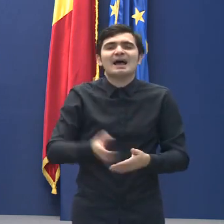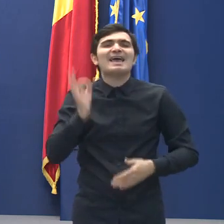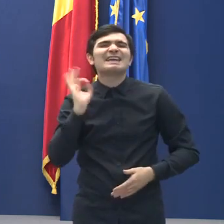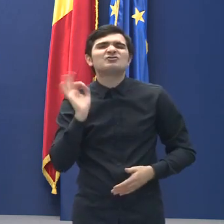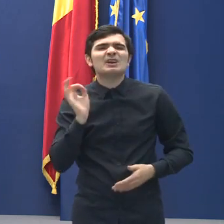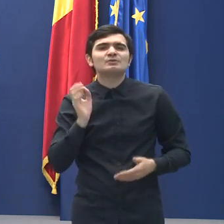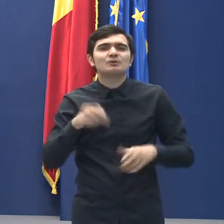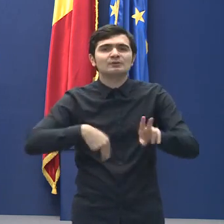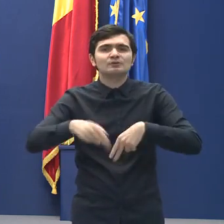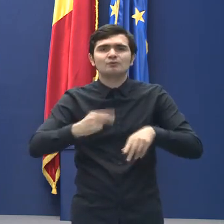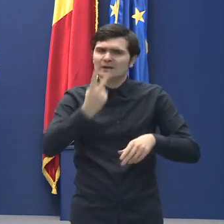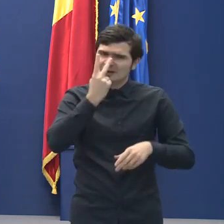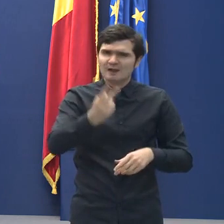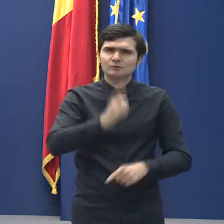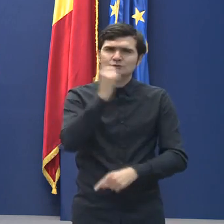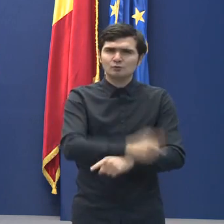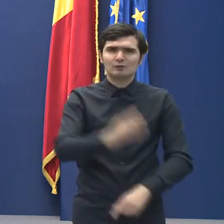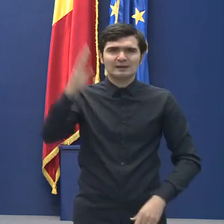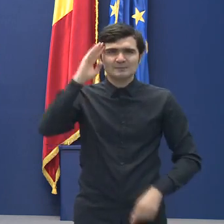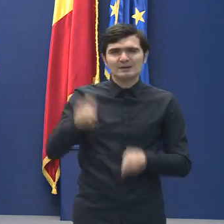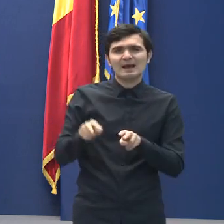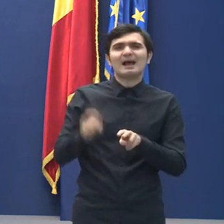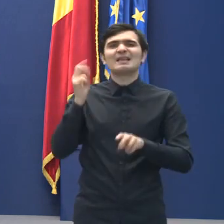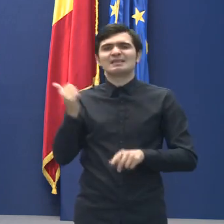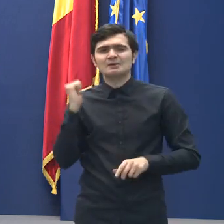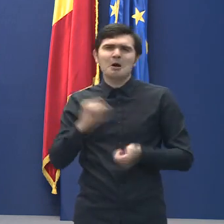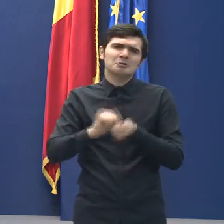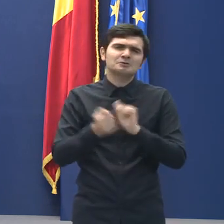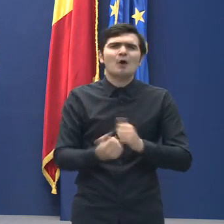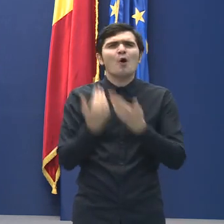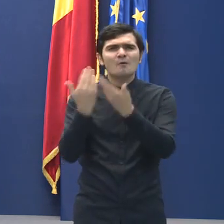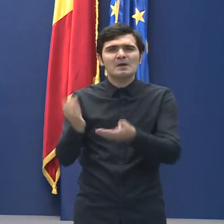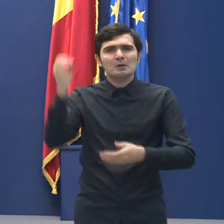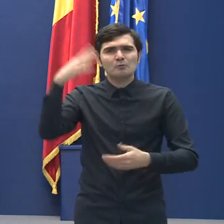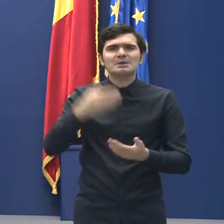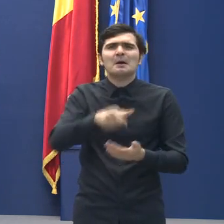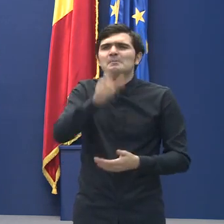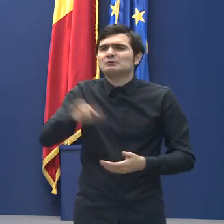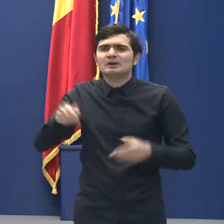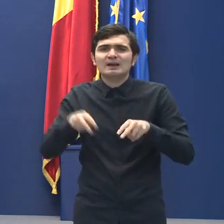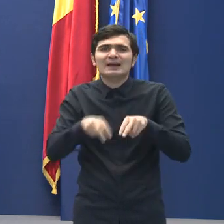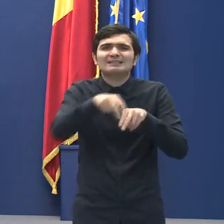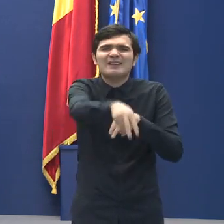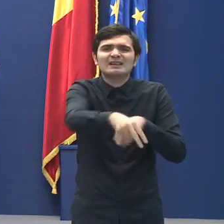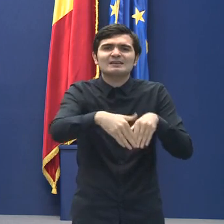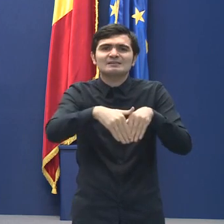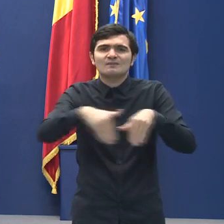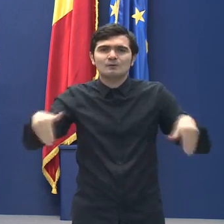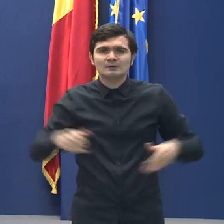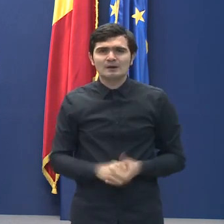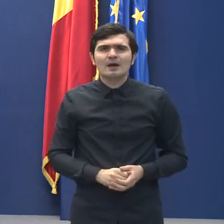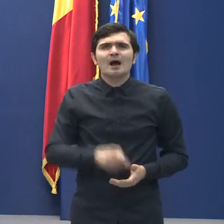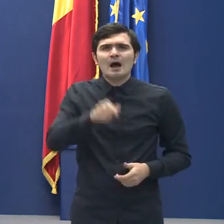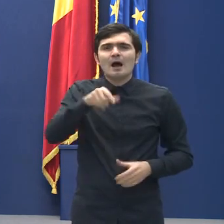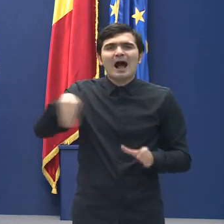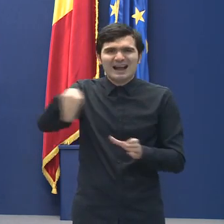ordonanțele militare anterioare, sau persoanelor care tranzitează frontiera. Cadrele existente sub coordonarea